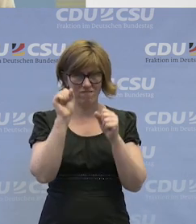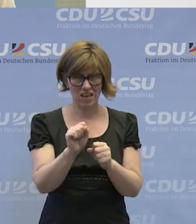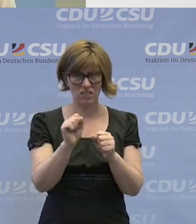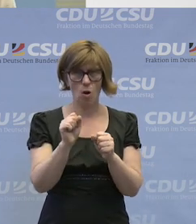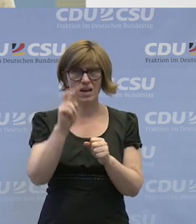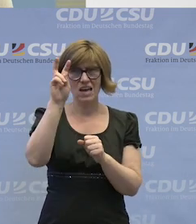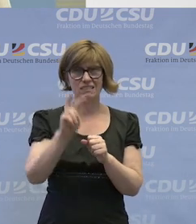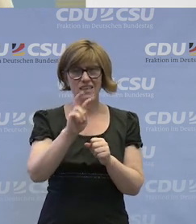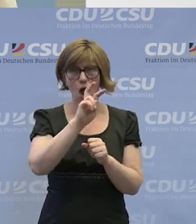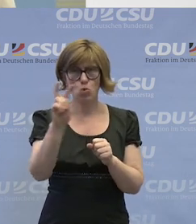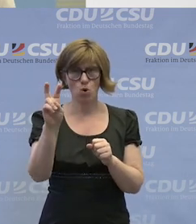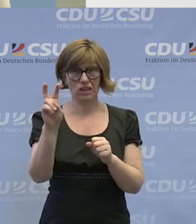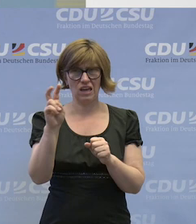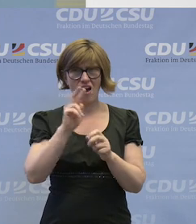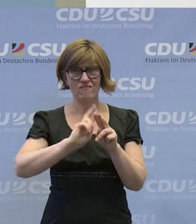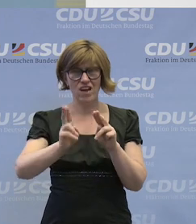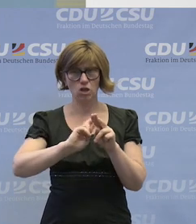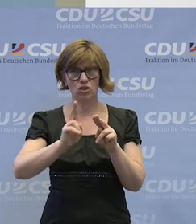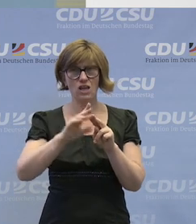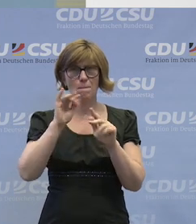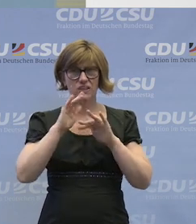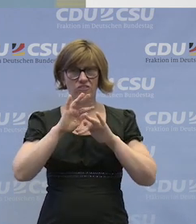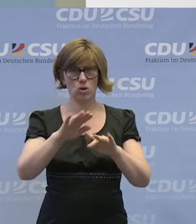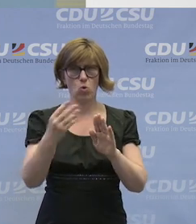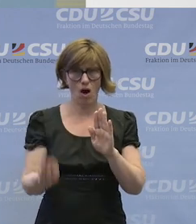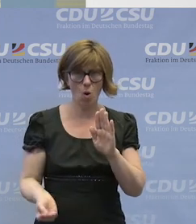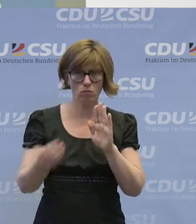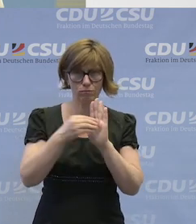diakonischen Werkstätten Mitwirkungsrollen auch stehen.